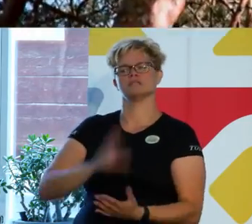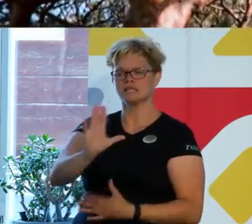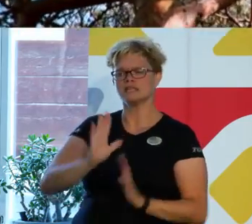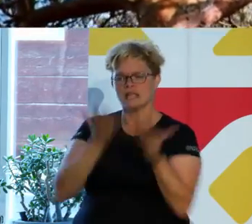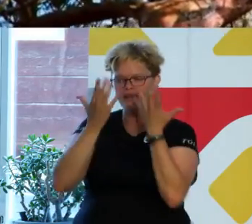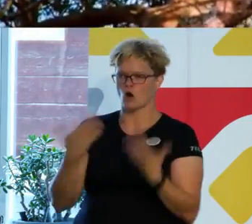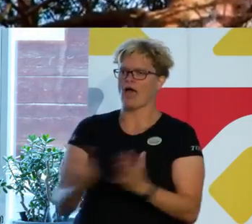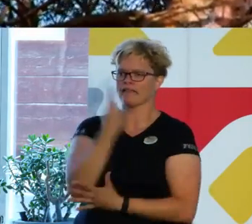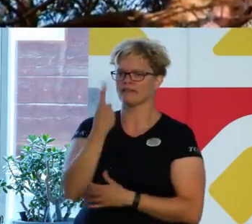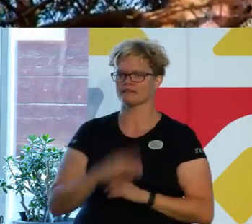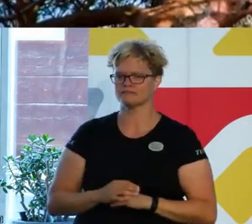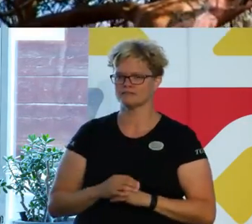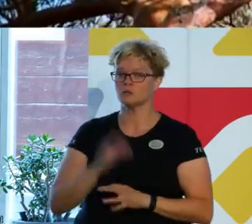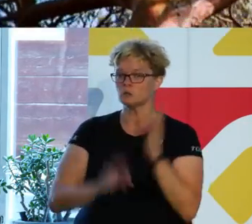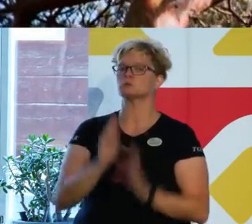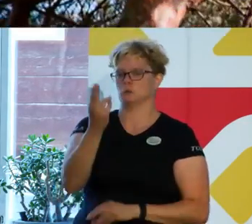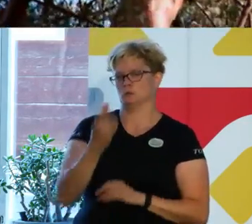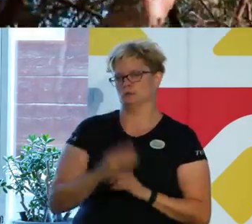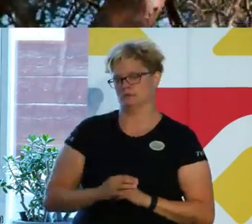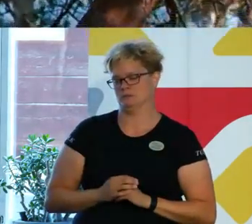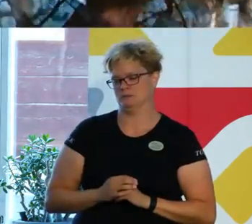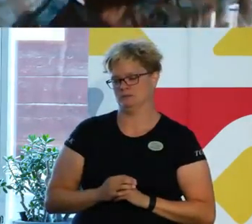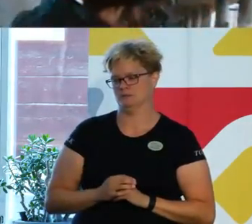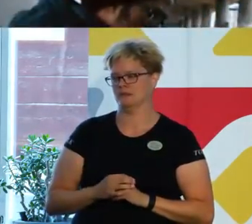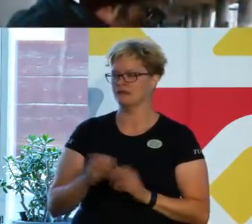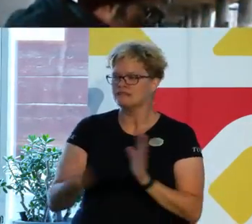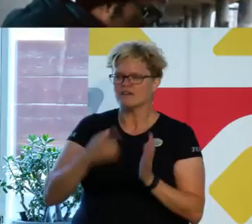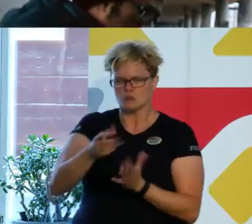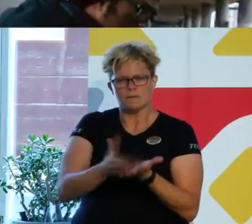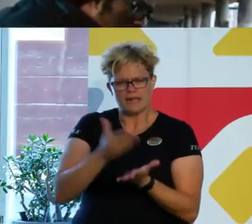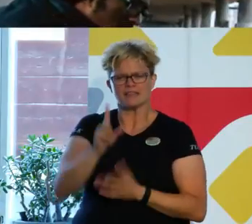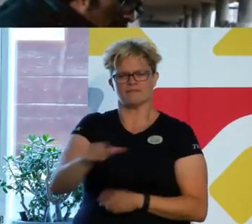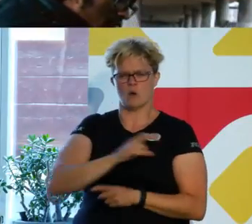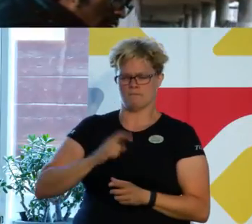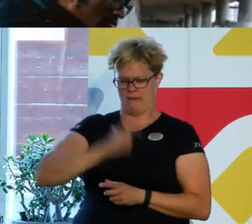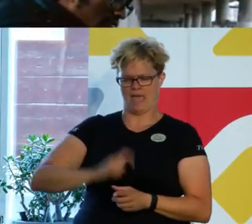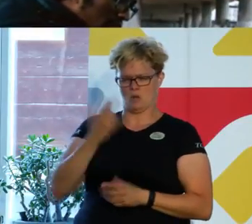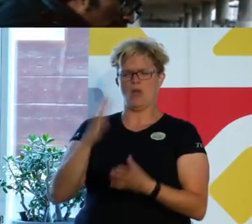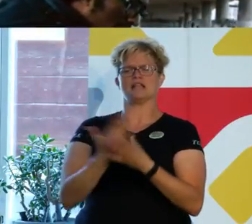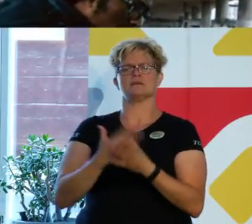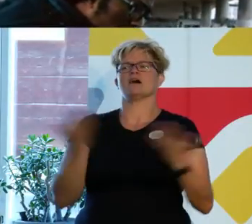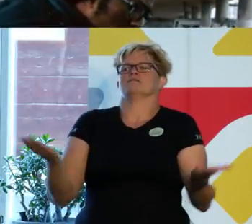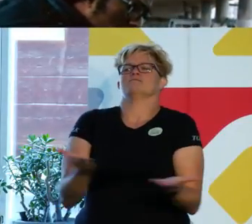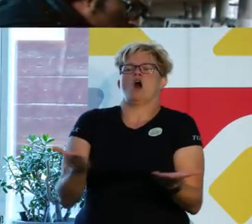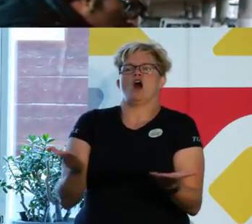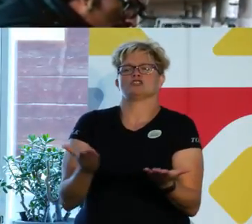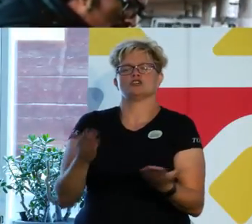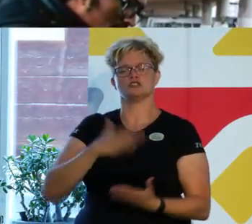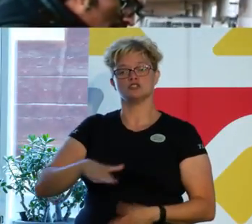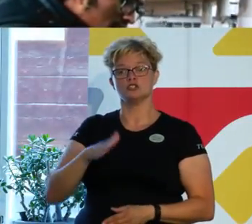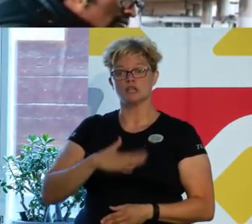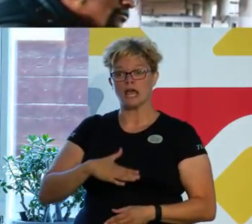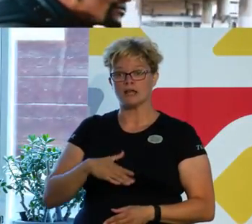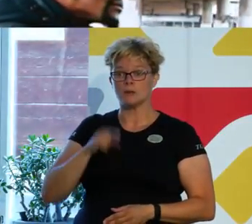är det som händer just nu. Så berätta för mig Helsingborg. Vad tycker